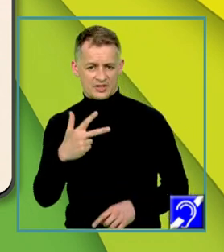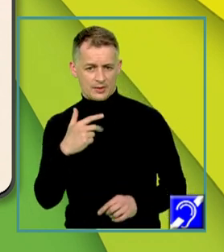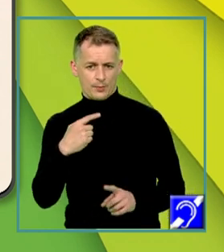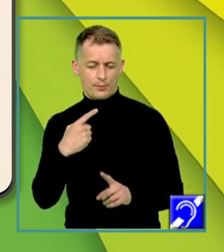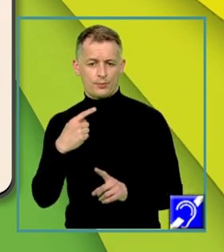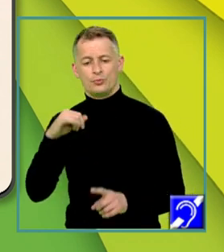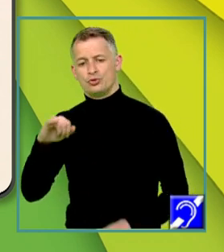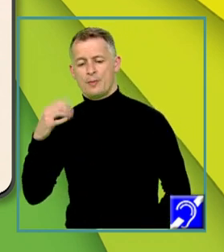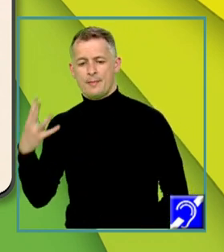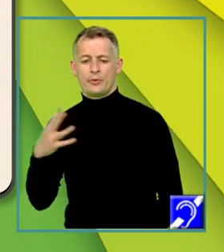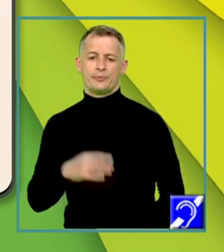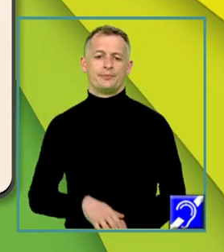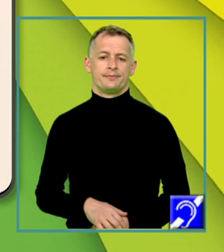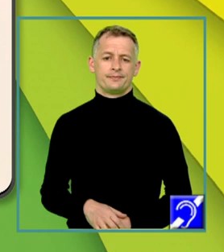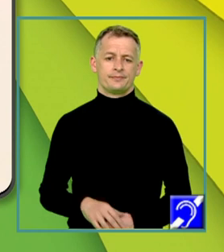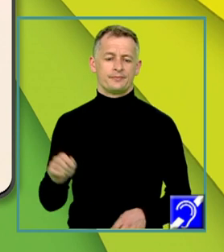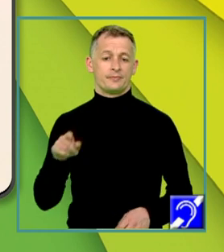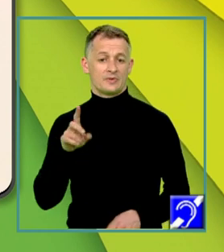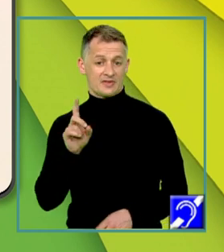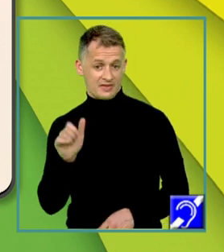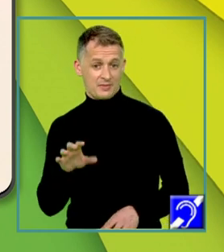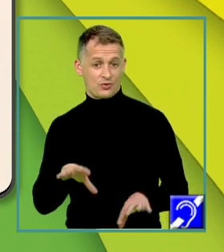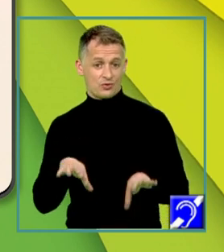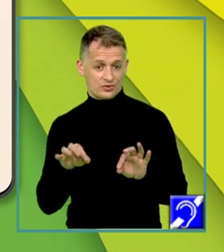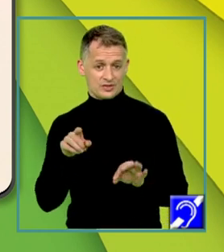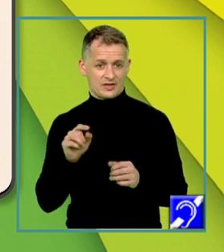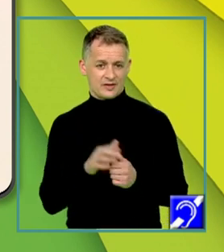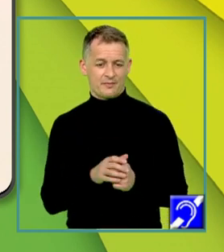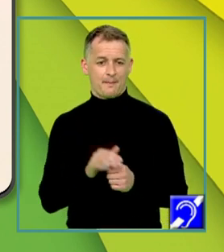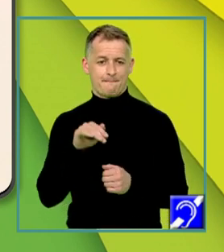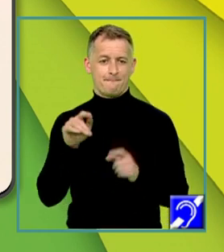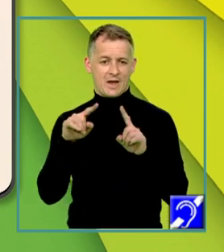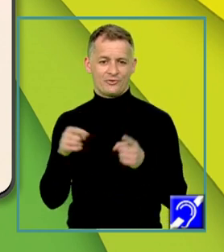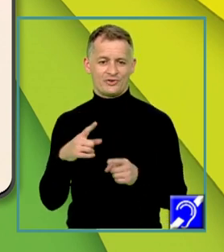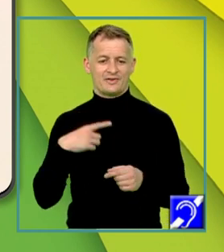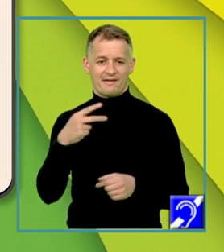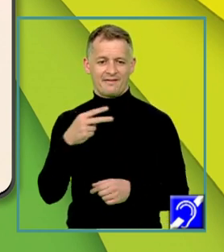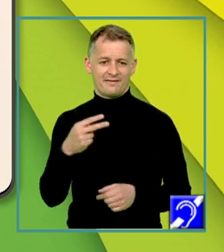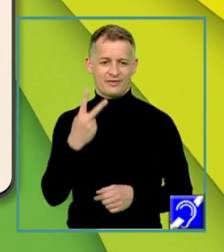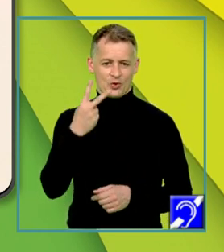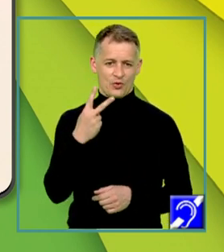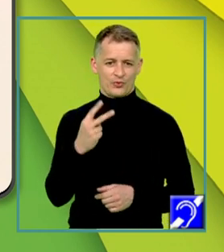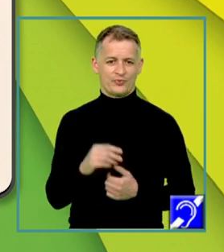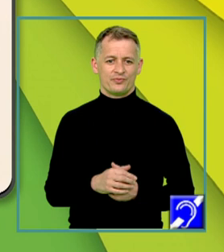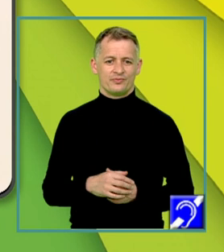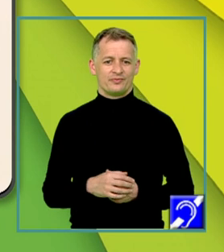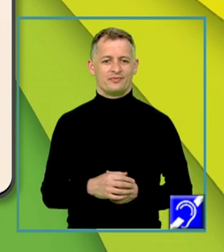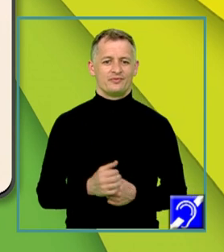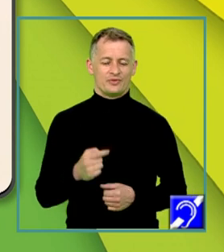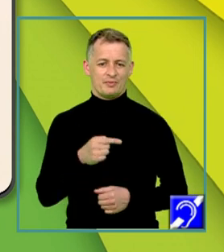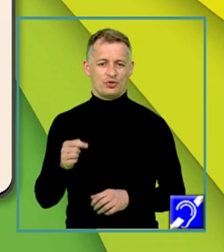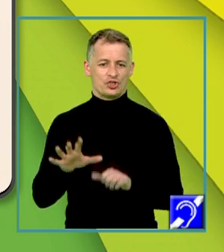3 și 4. Determinantul acestei matrice este egal cu 2 minus